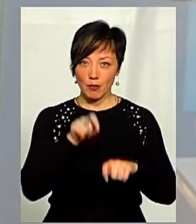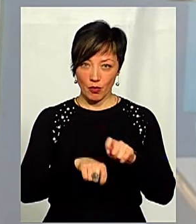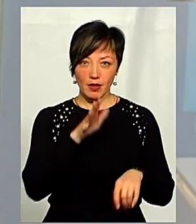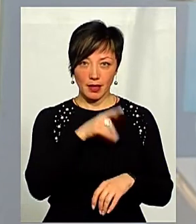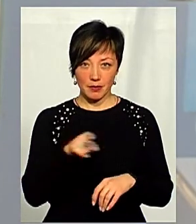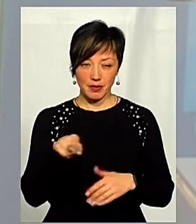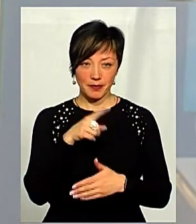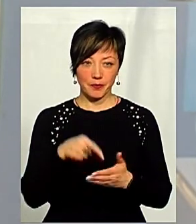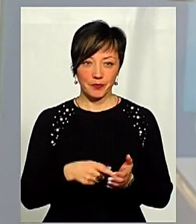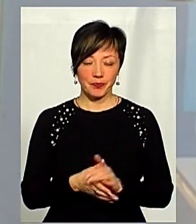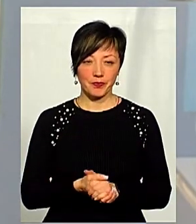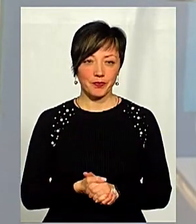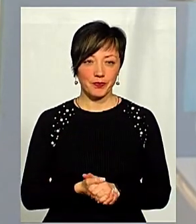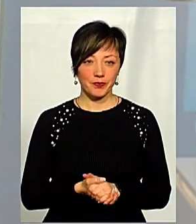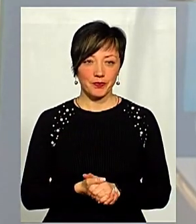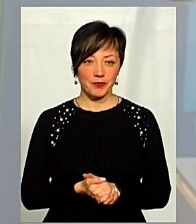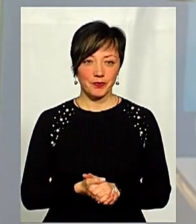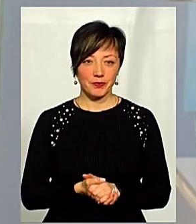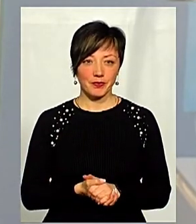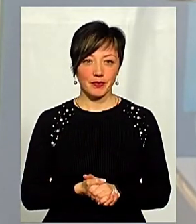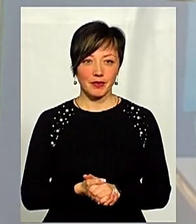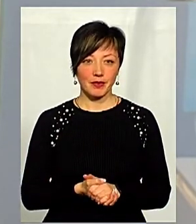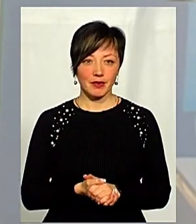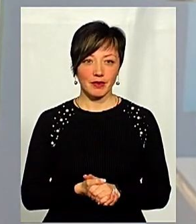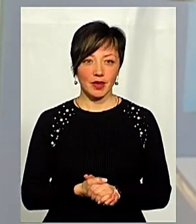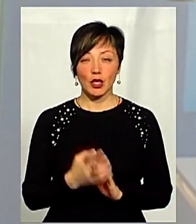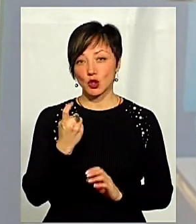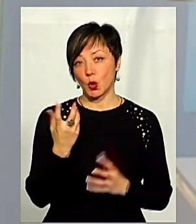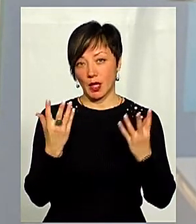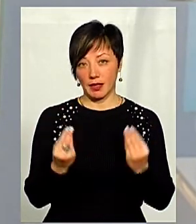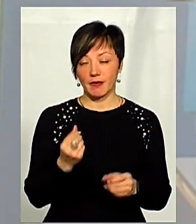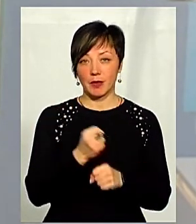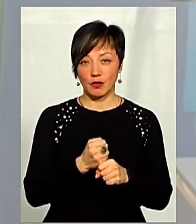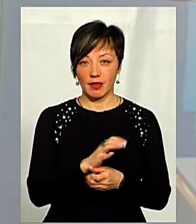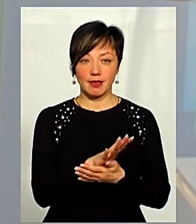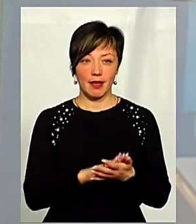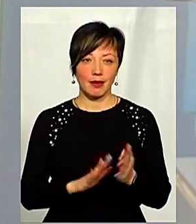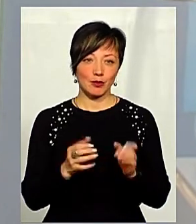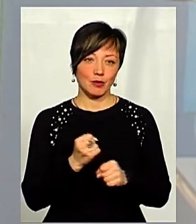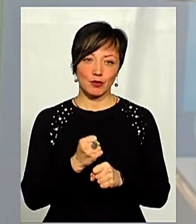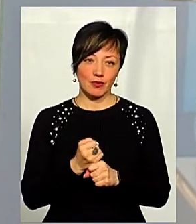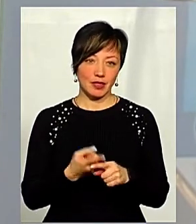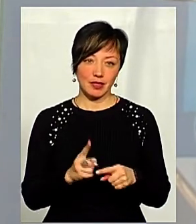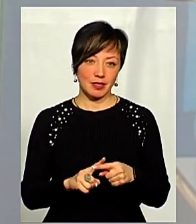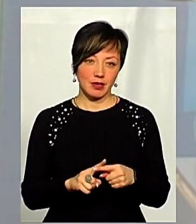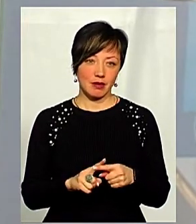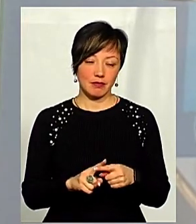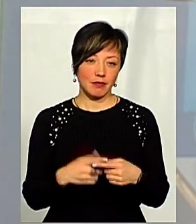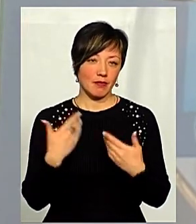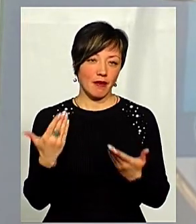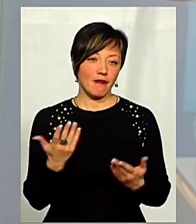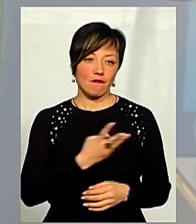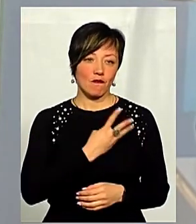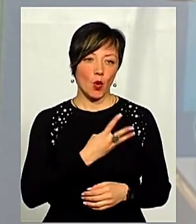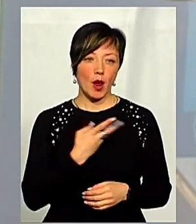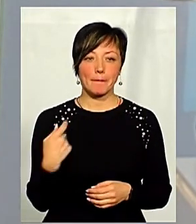цей випробувальний термін? Я 100 днів термін відпрацював, буду працювати далі. Це тільки воля може бути